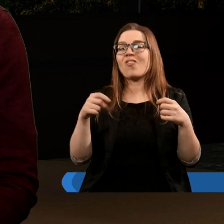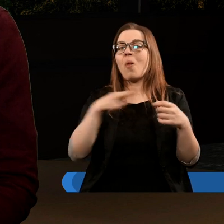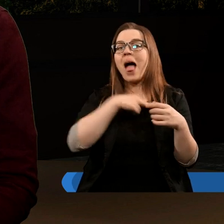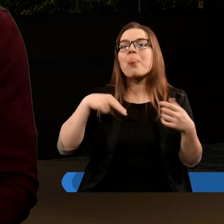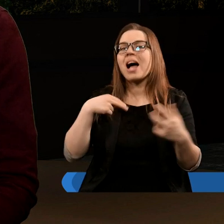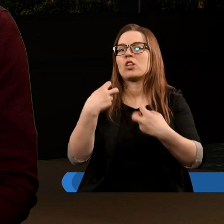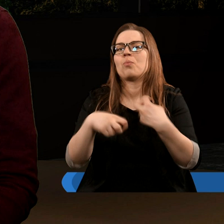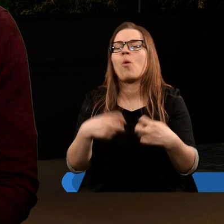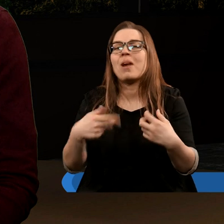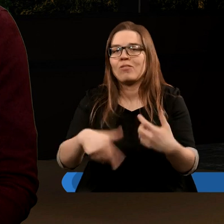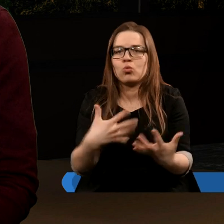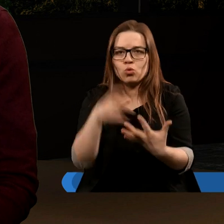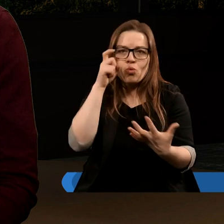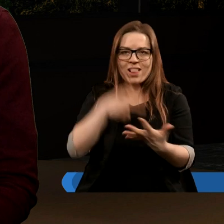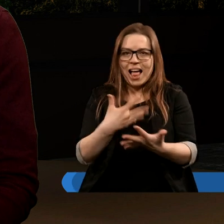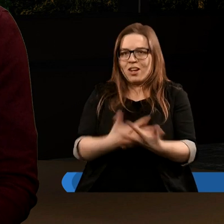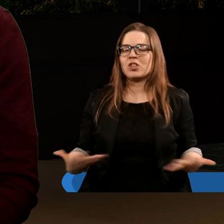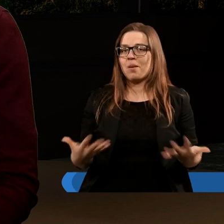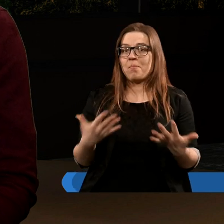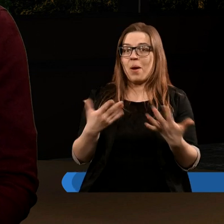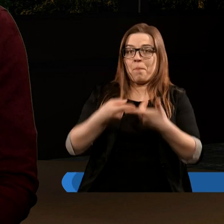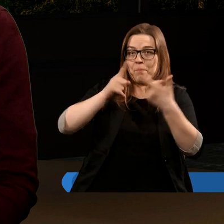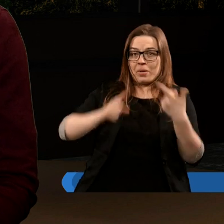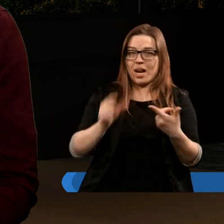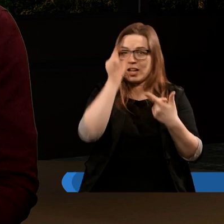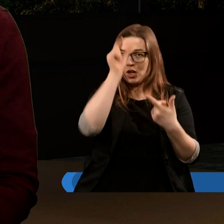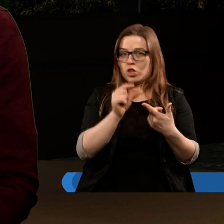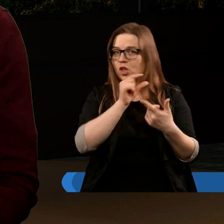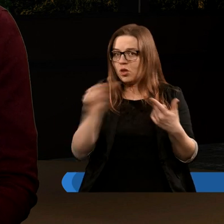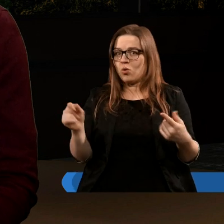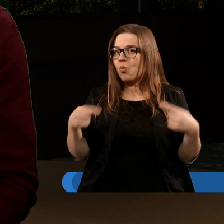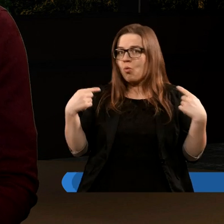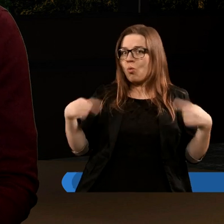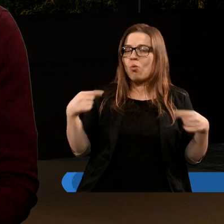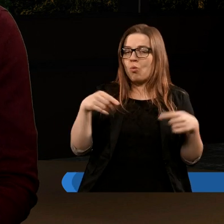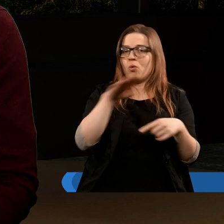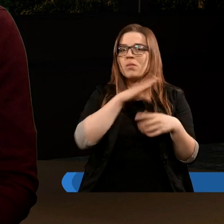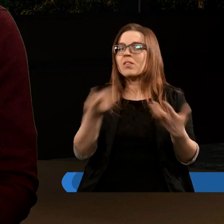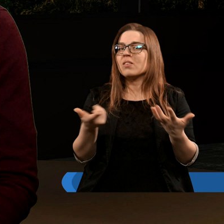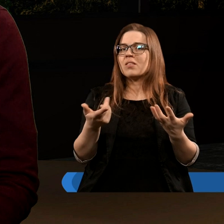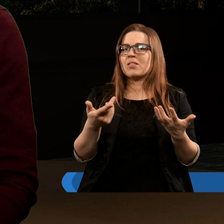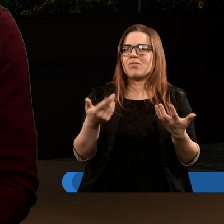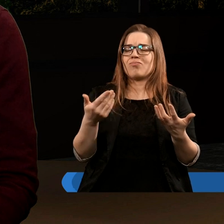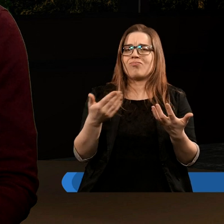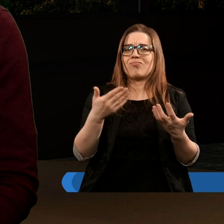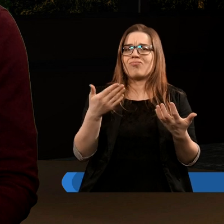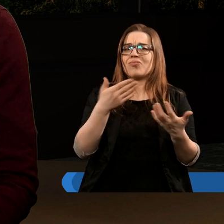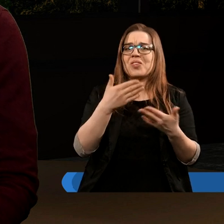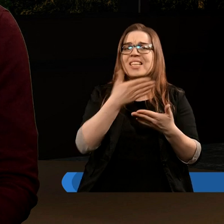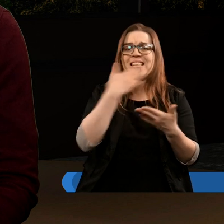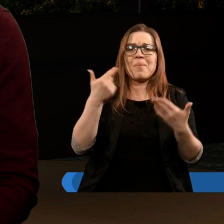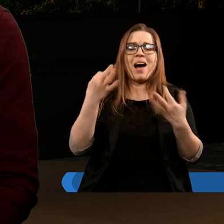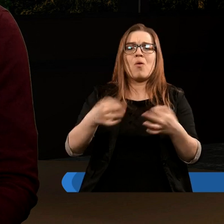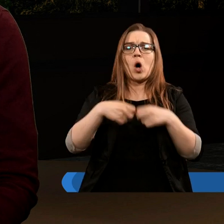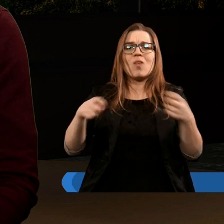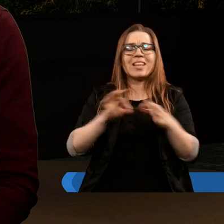problemów dla człowieka. Bo przed krzyżem człowiek był, można powiedzieć, w kącie. Nie miał wyjścia, nie